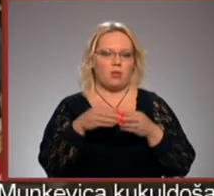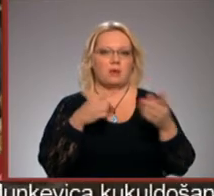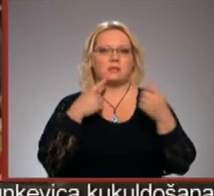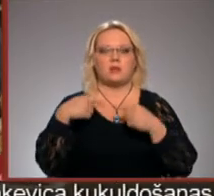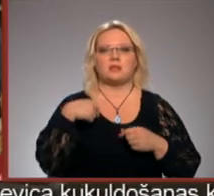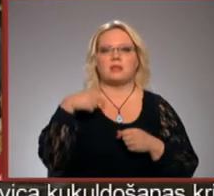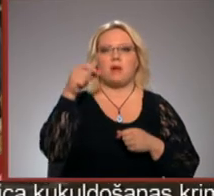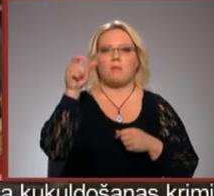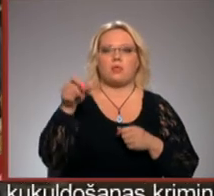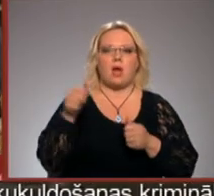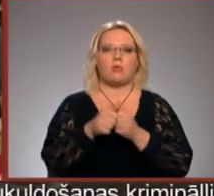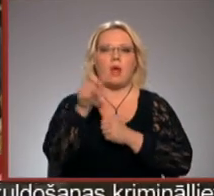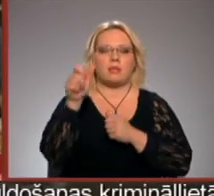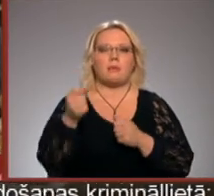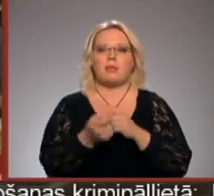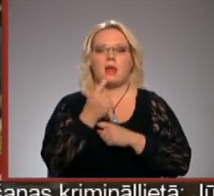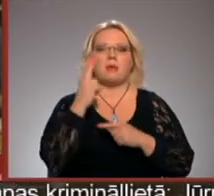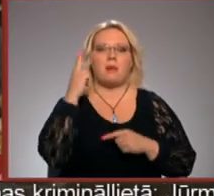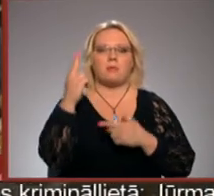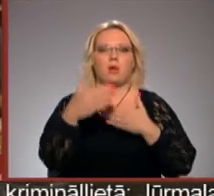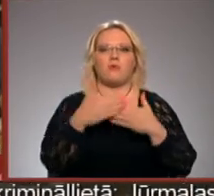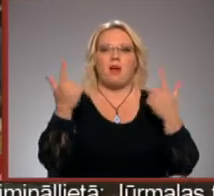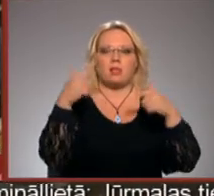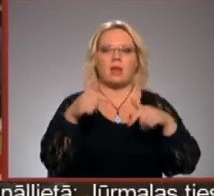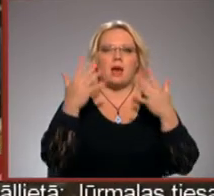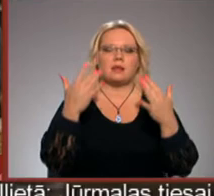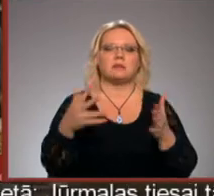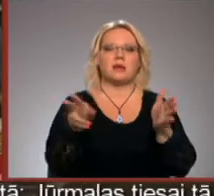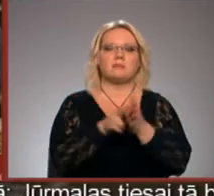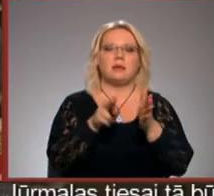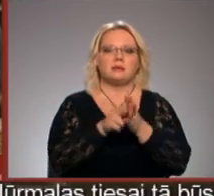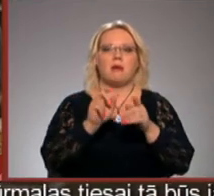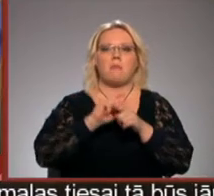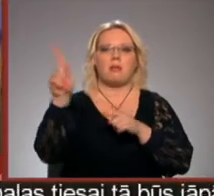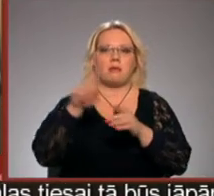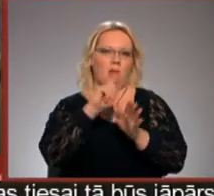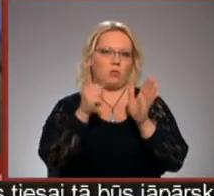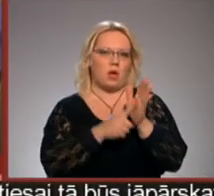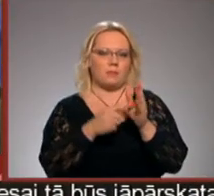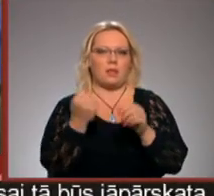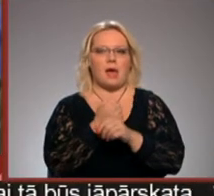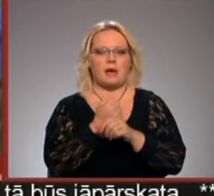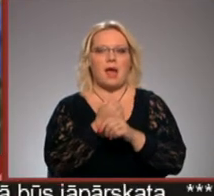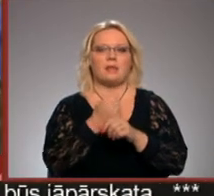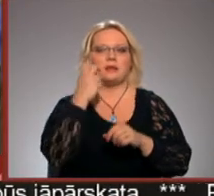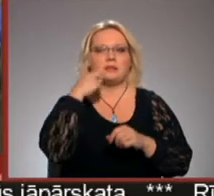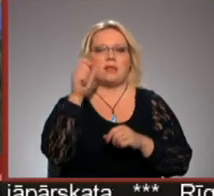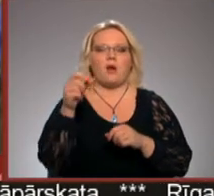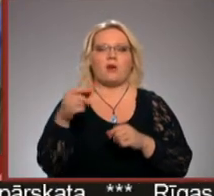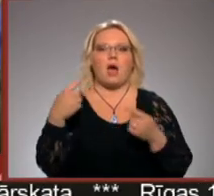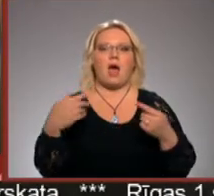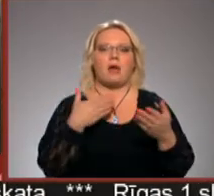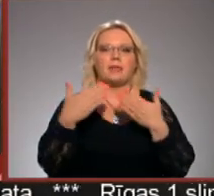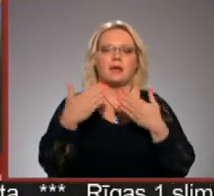deputātu kandidātiem neradīja pārliecību, ka tuvākajā laikā tiks risināts pensijas palielināšanas jautājums. Lai gan seņoru attieksmi pret izteiktajiem